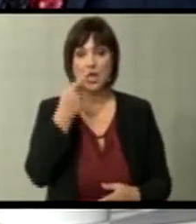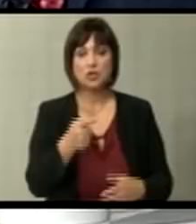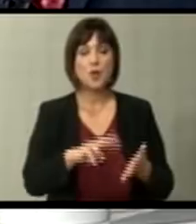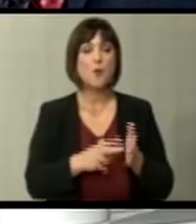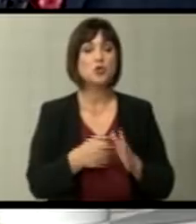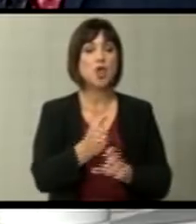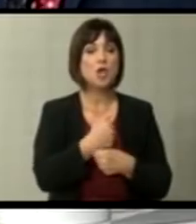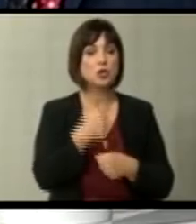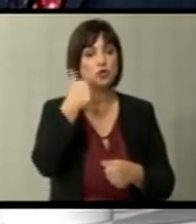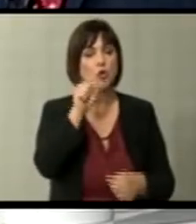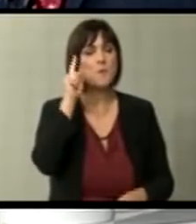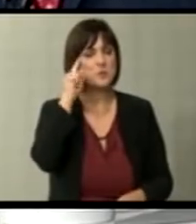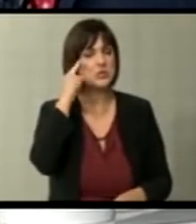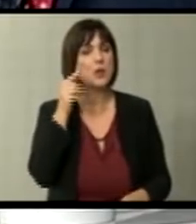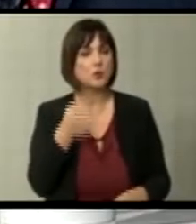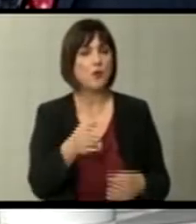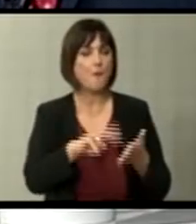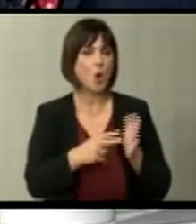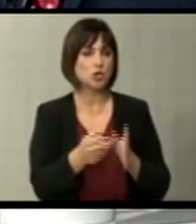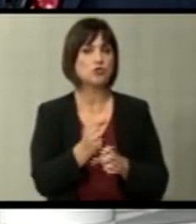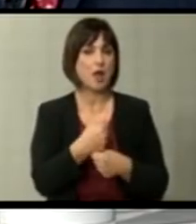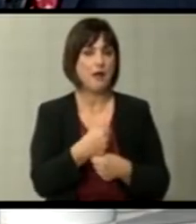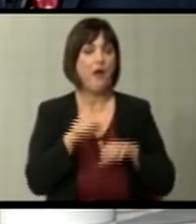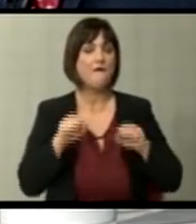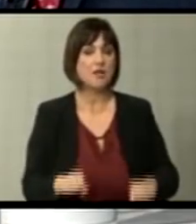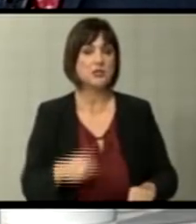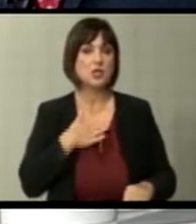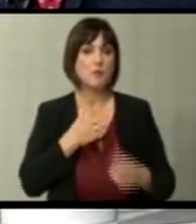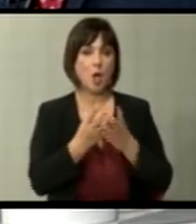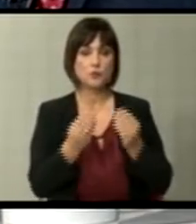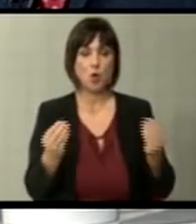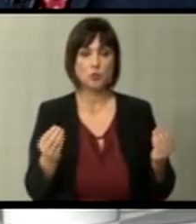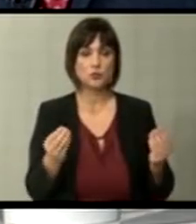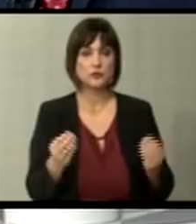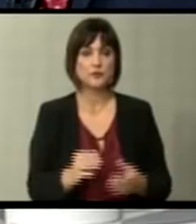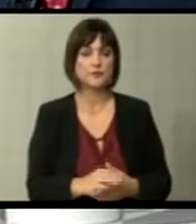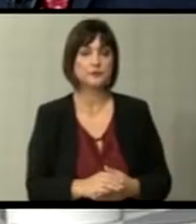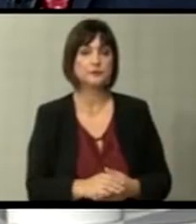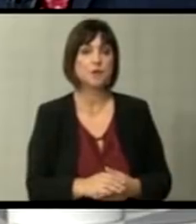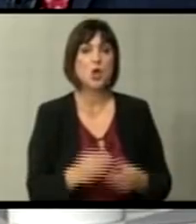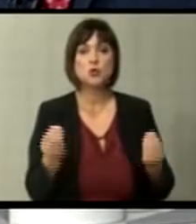што подразбирате под политичка криза властта се уште има мнозинство има мнозинство